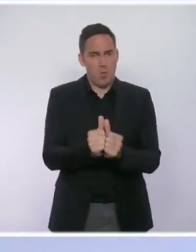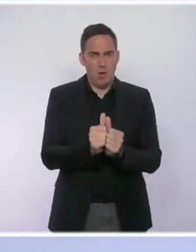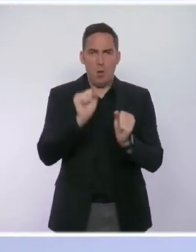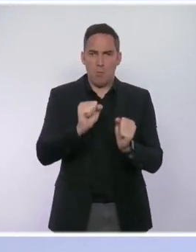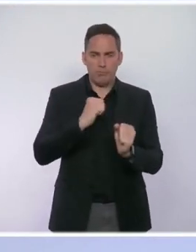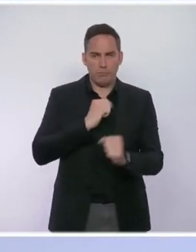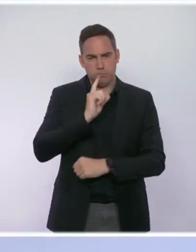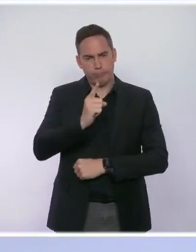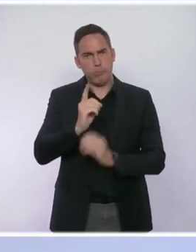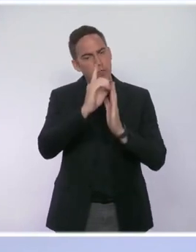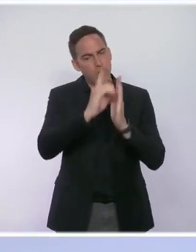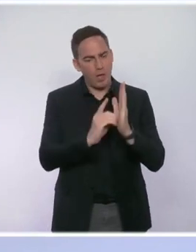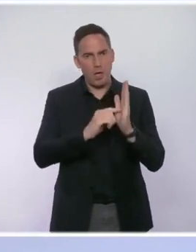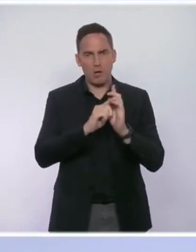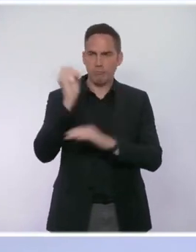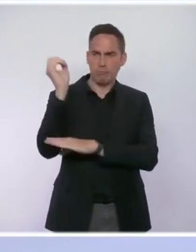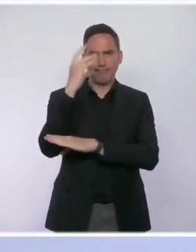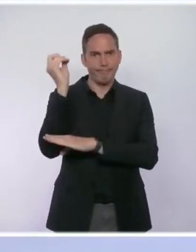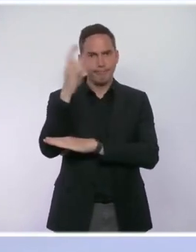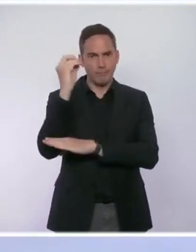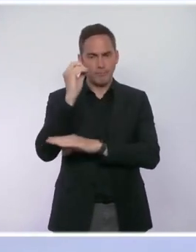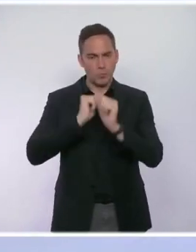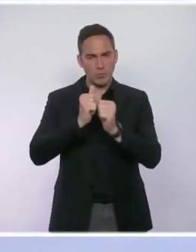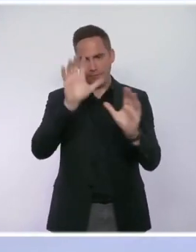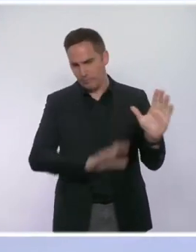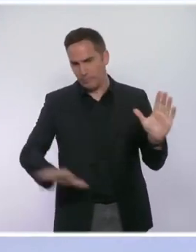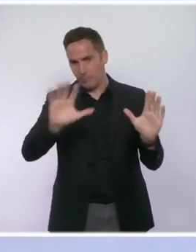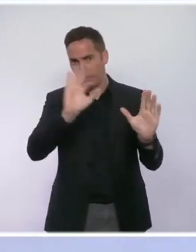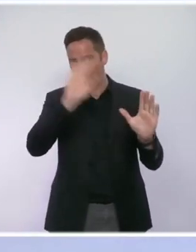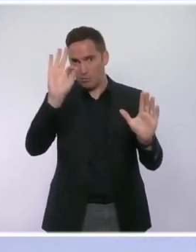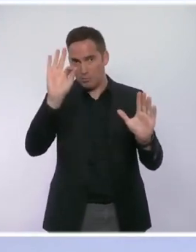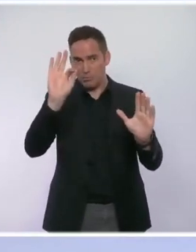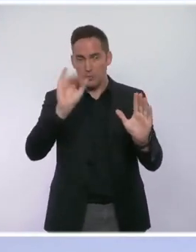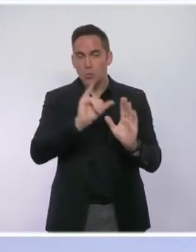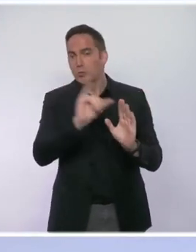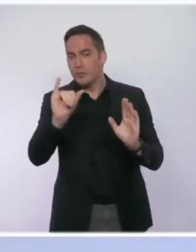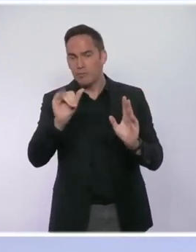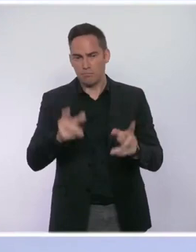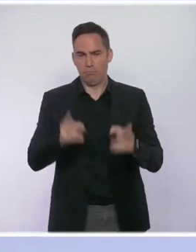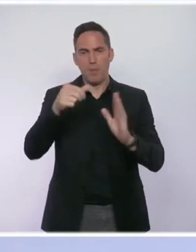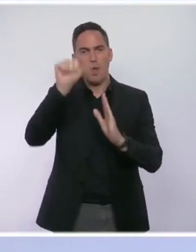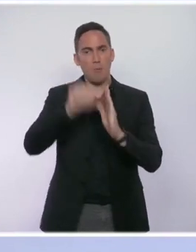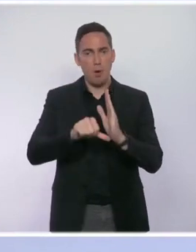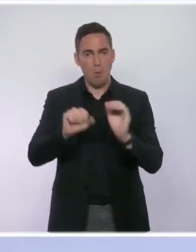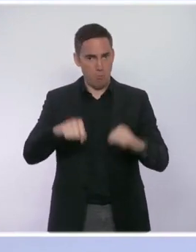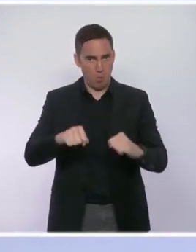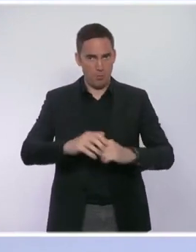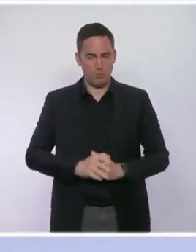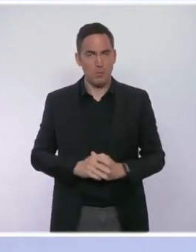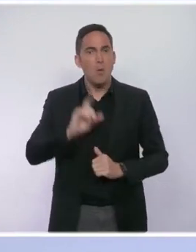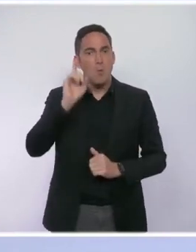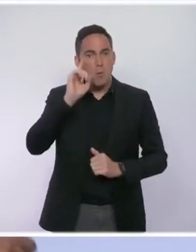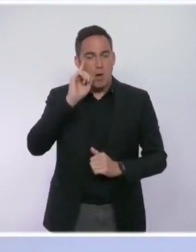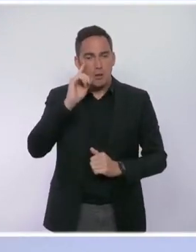déclarant l'état d'urgence sanitaire sur tout ou partie du territoire pour une durée limitée à 30 jours, délai au-delà duquel